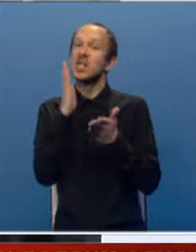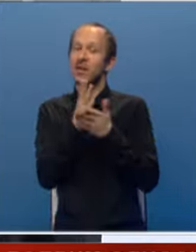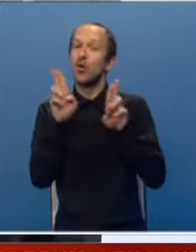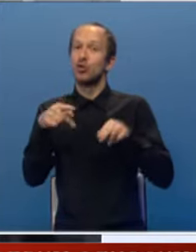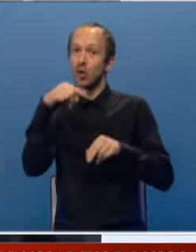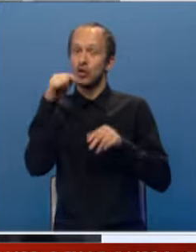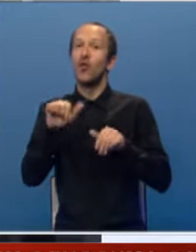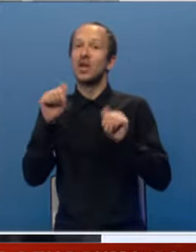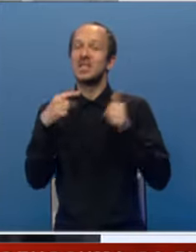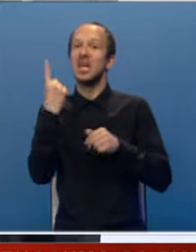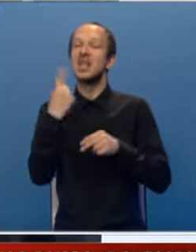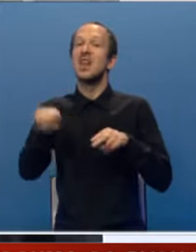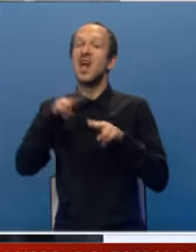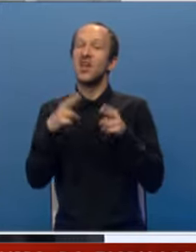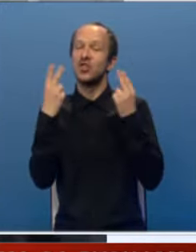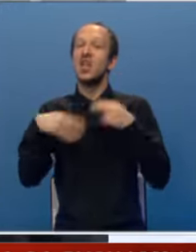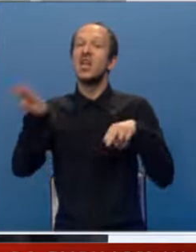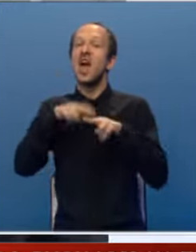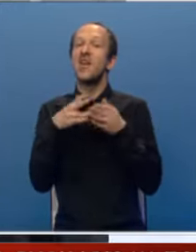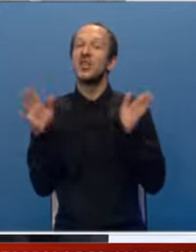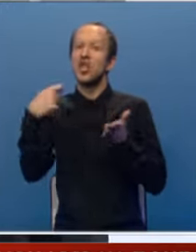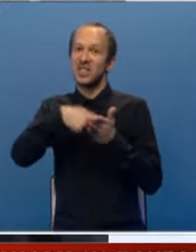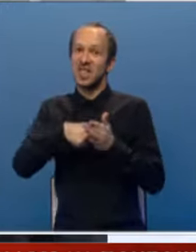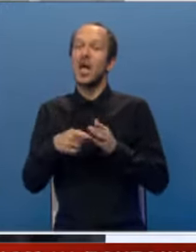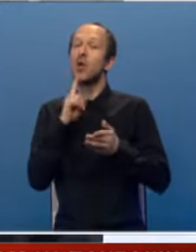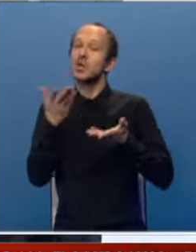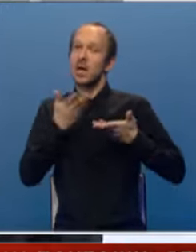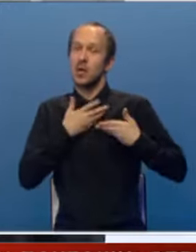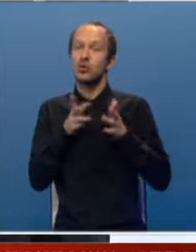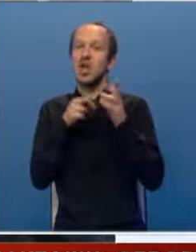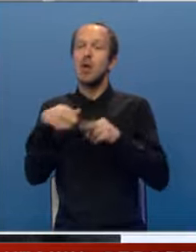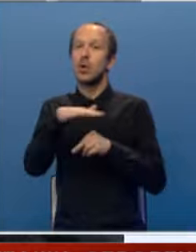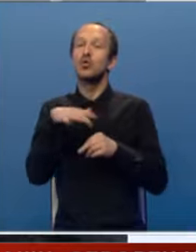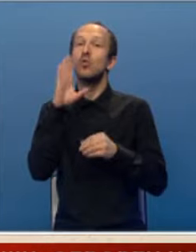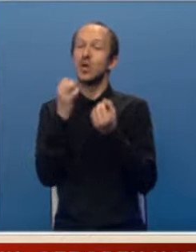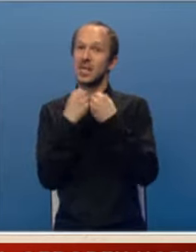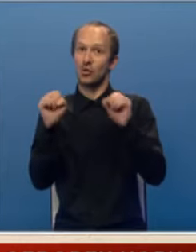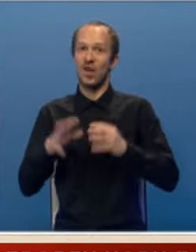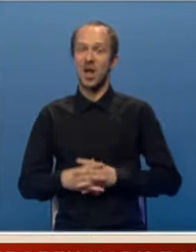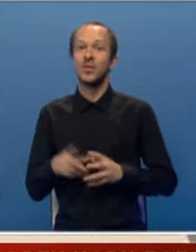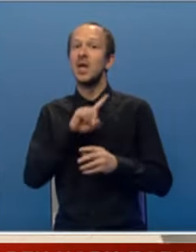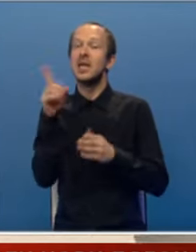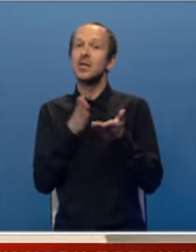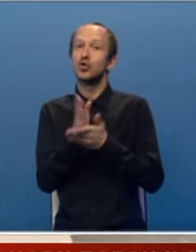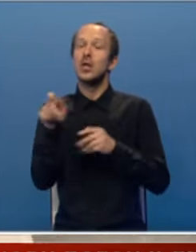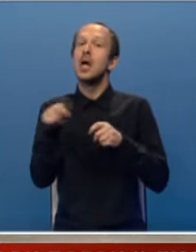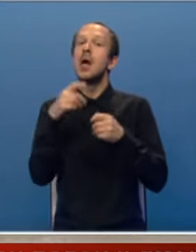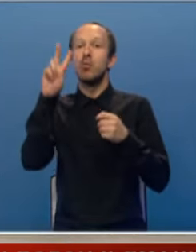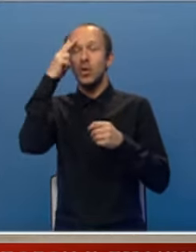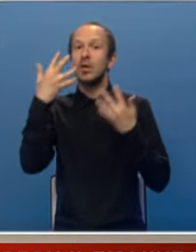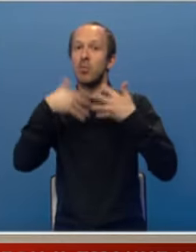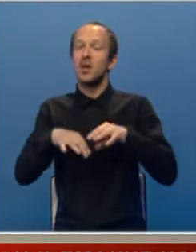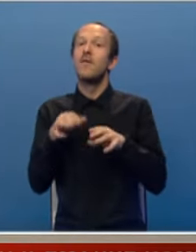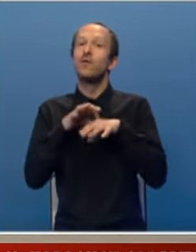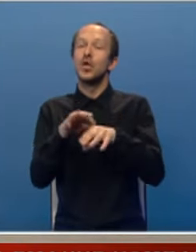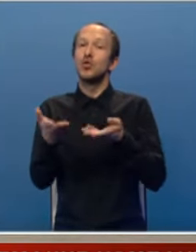možemo reći da ovo jeste jedna od najvažnijih, najvećih investicija koja se realizuje i na prostoru Bosne i Hercegovine. Nije slučajno da je renomirana kompanija i